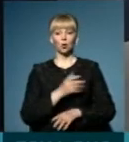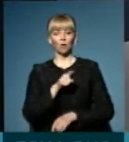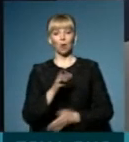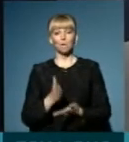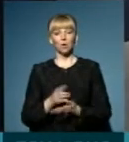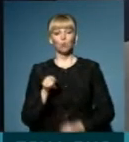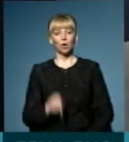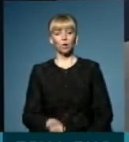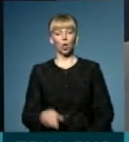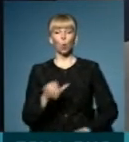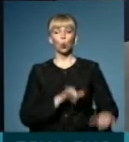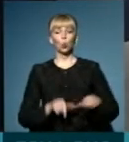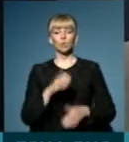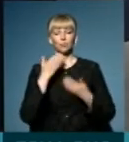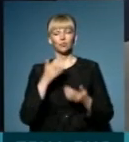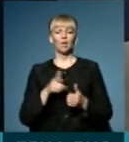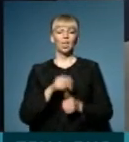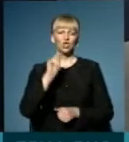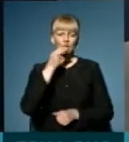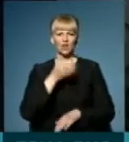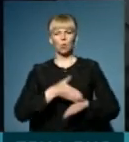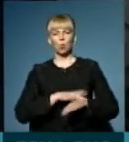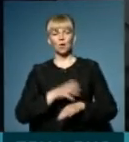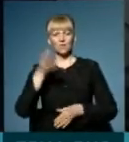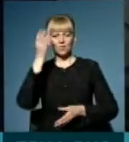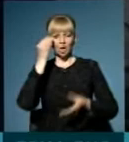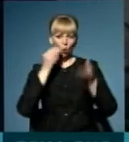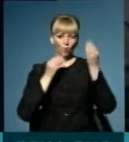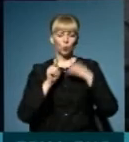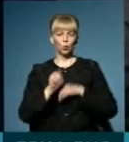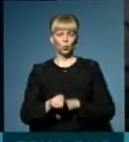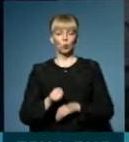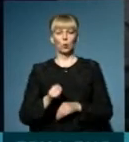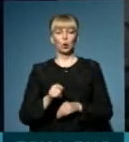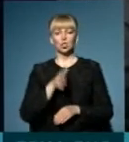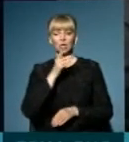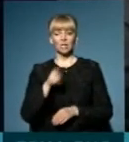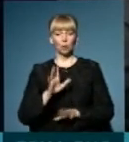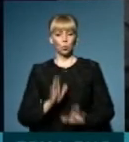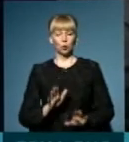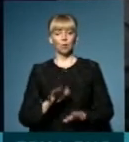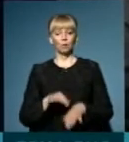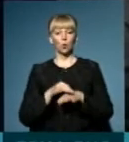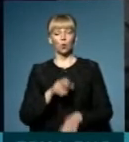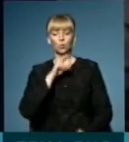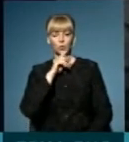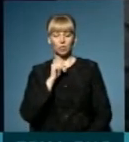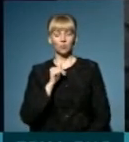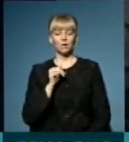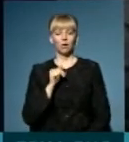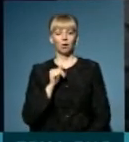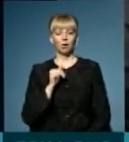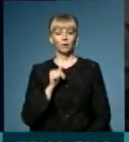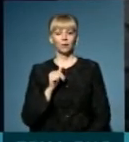перебувають тут, куди їм звертатися? в чи в Чернігові. Враховуючи той час, який вони будуть проводити в Чернівцях, тобто,